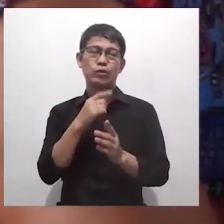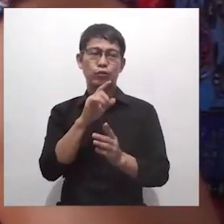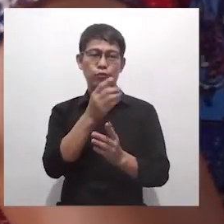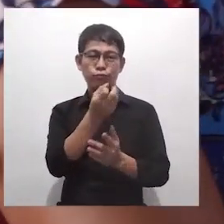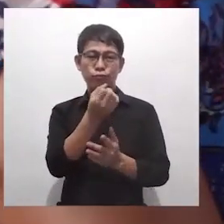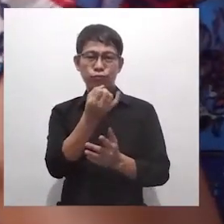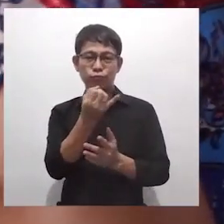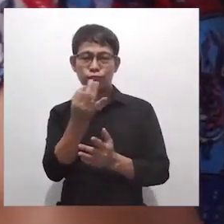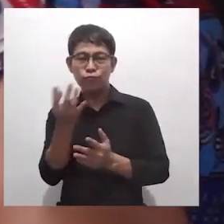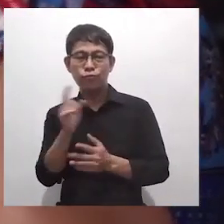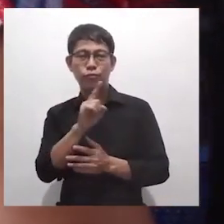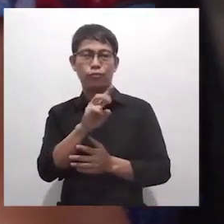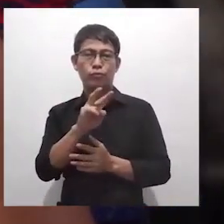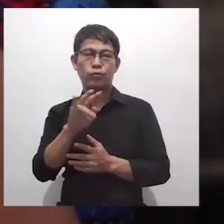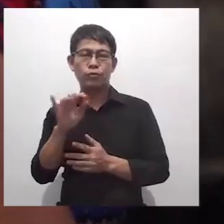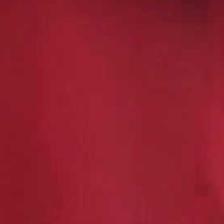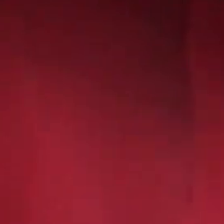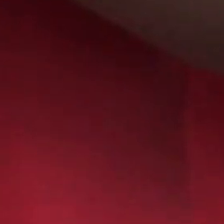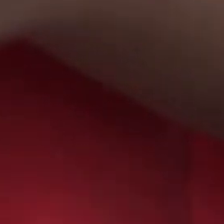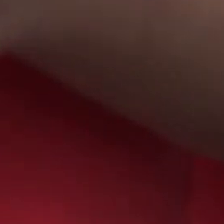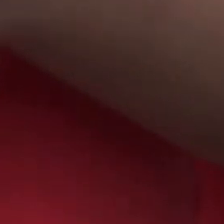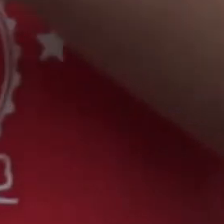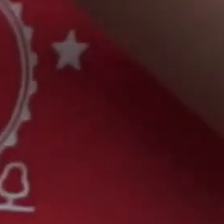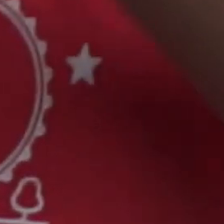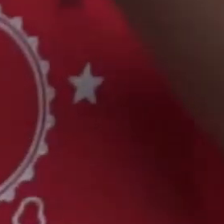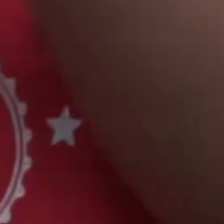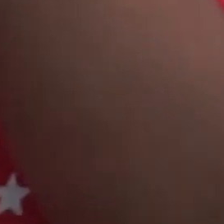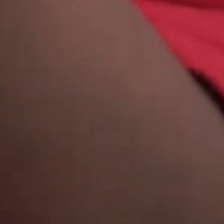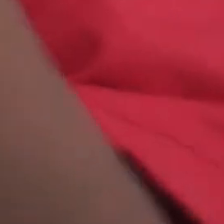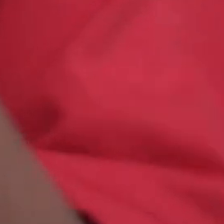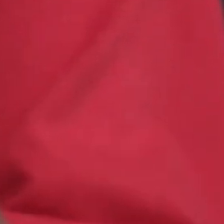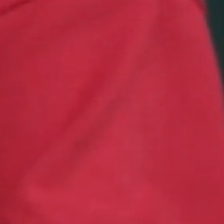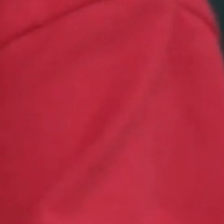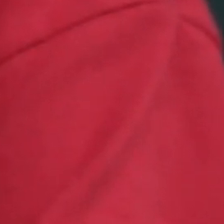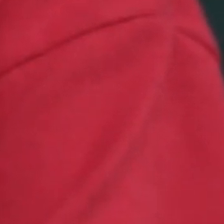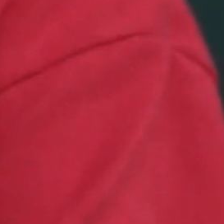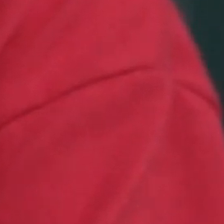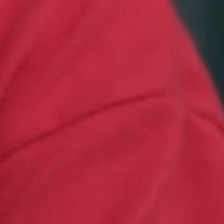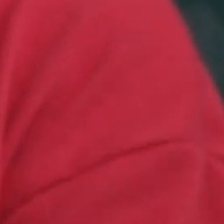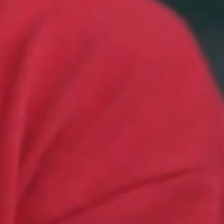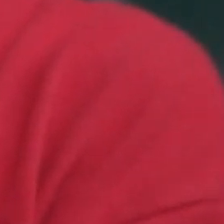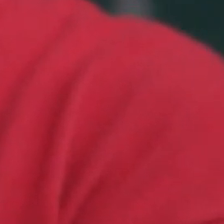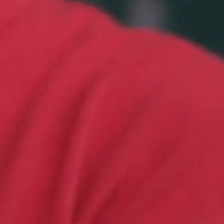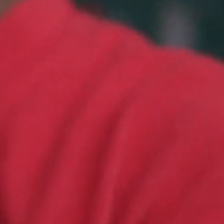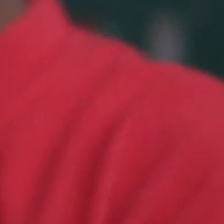magbibilang siya 1 to 10. Kailangan po pag nagbilang siya, papalakpakan mo siya para uulitin niya uli.